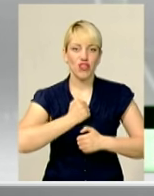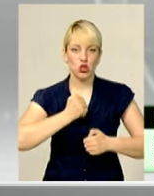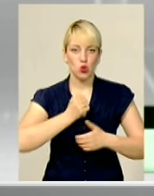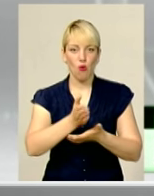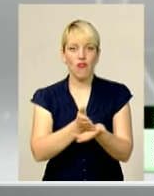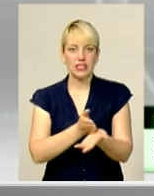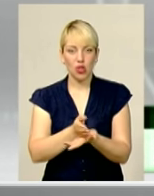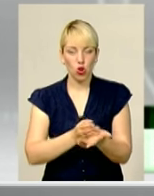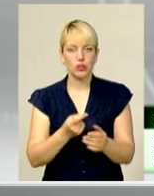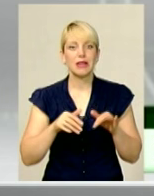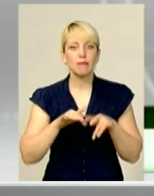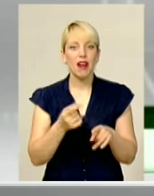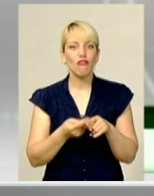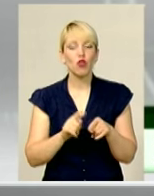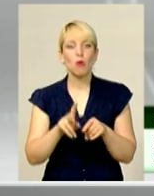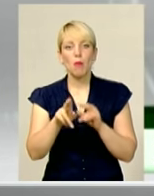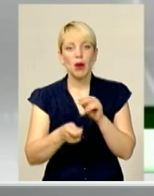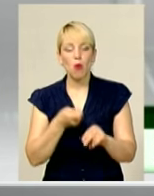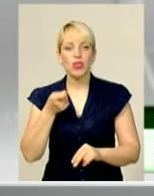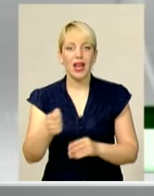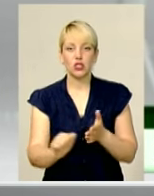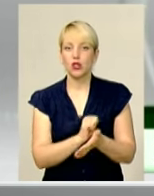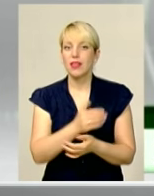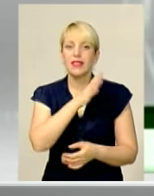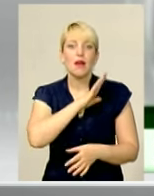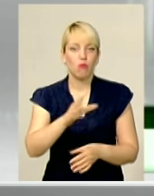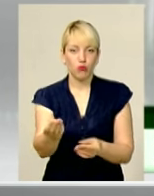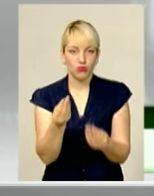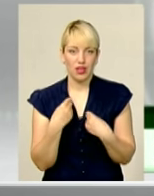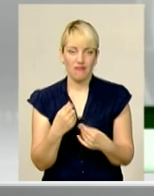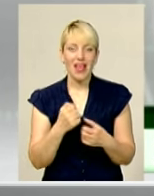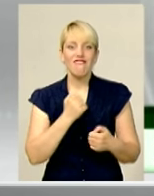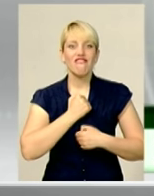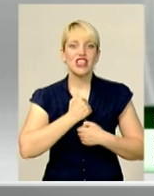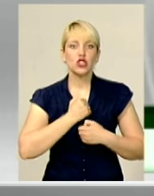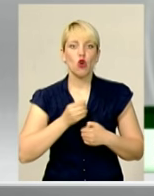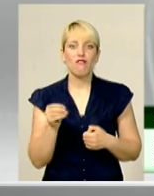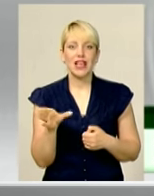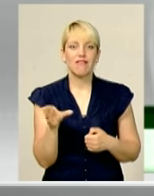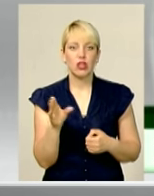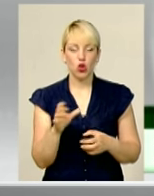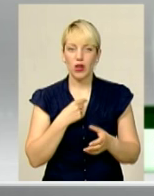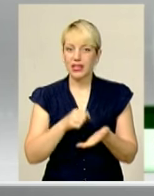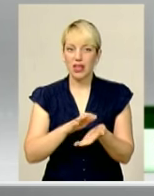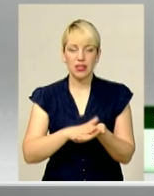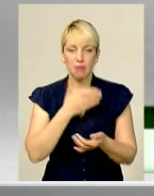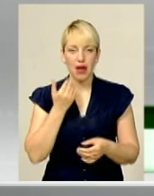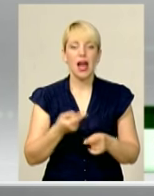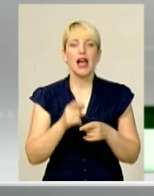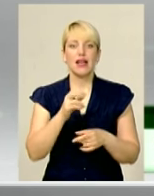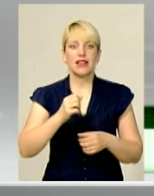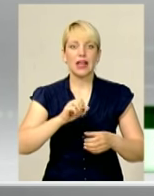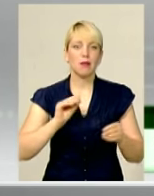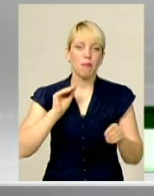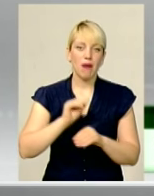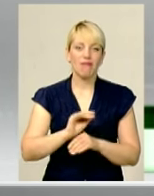служба, справа в тому, що він при подачі документів не подав нам військового квитка, ми йому не зарахували. Надбавка на дитину на сьогоднішній